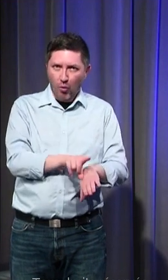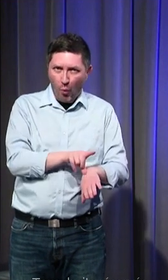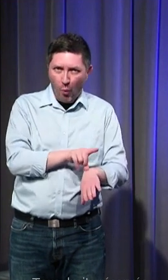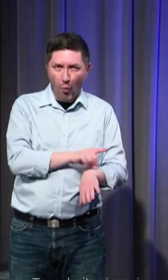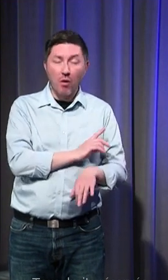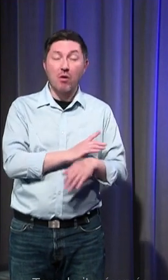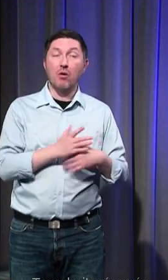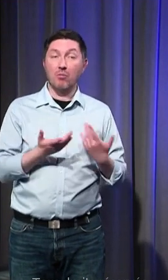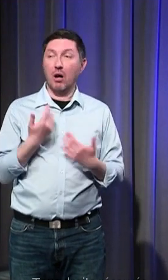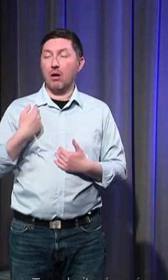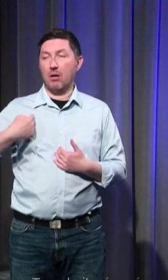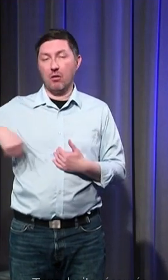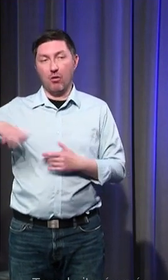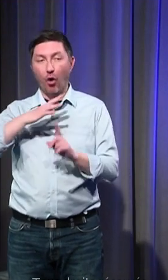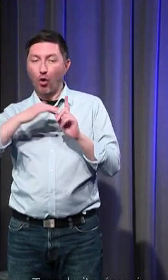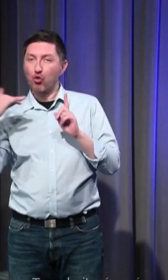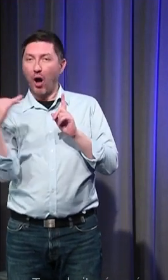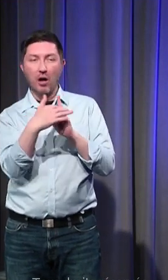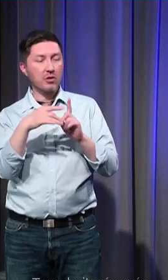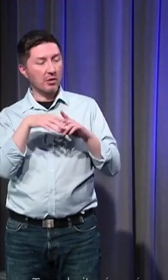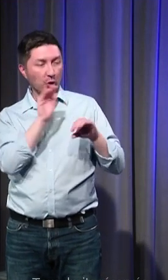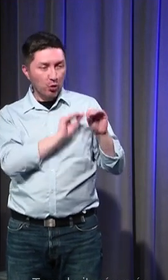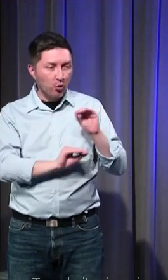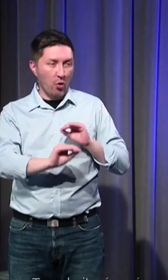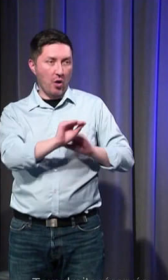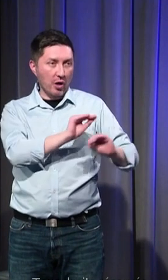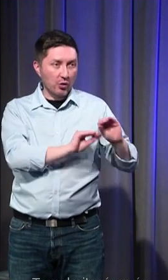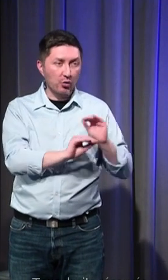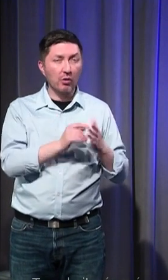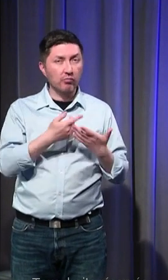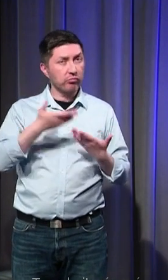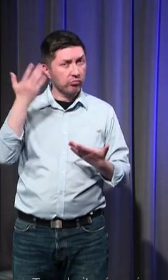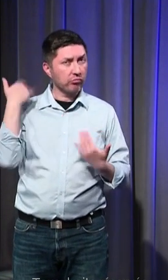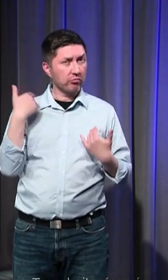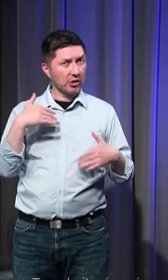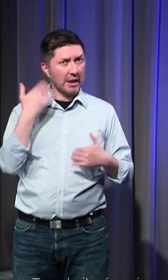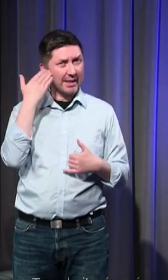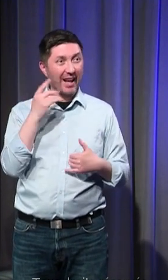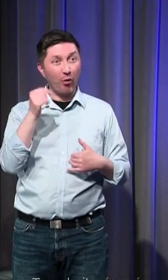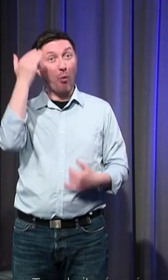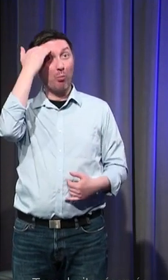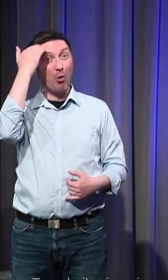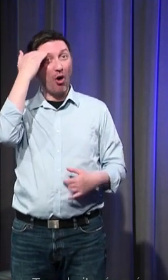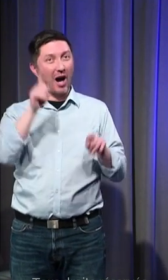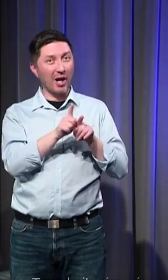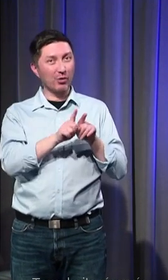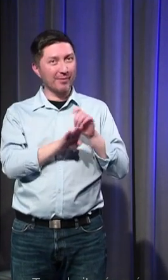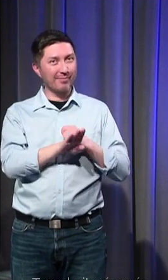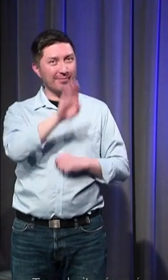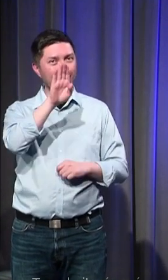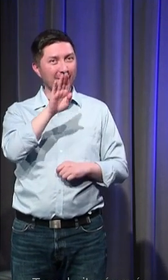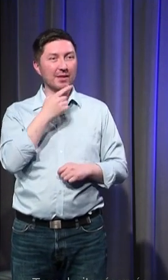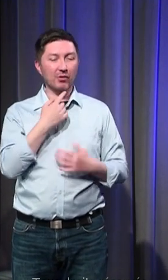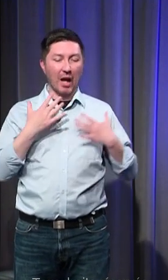prend soin de lui on a très tôt conscience qu'il faut que son moral aille de pair avec le